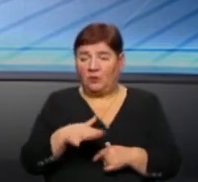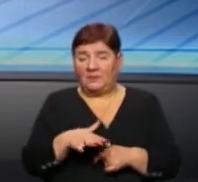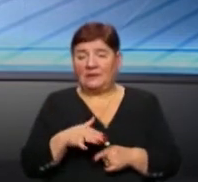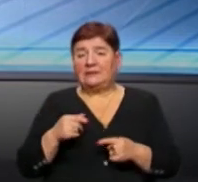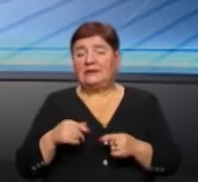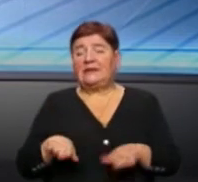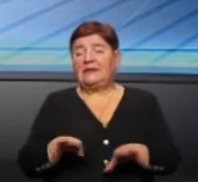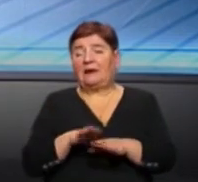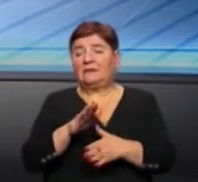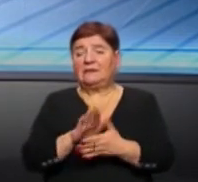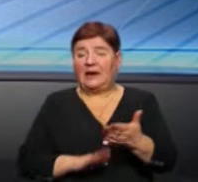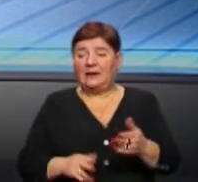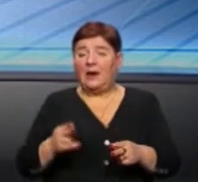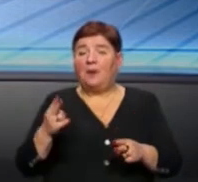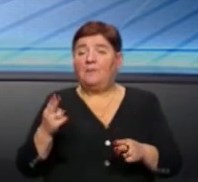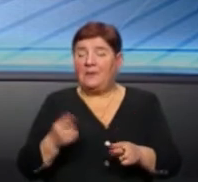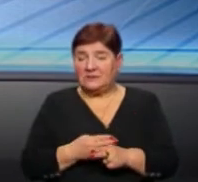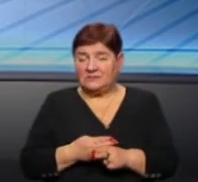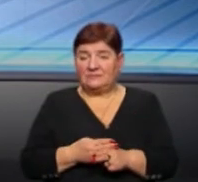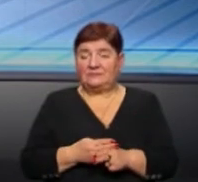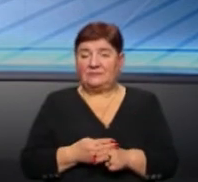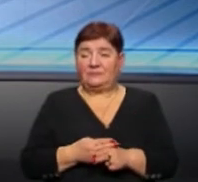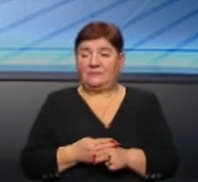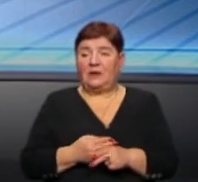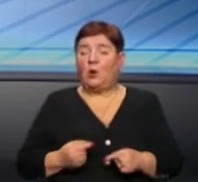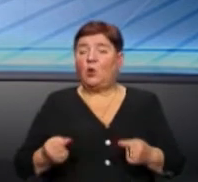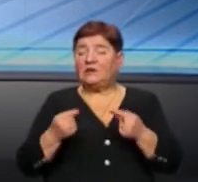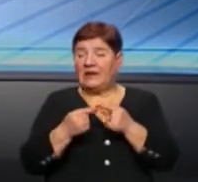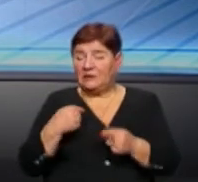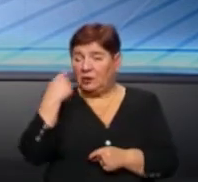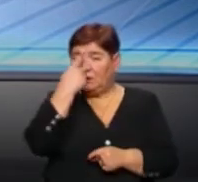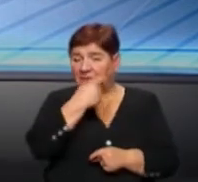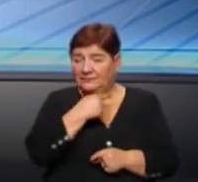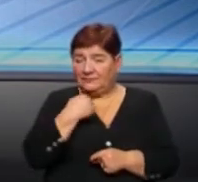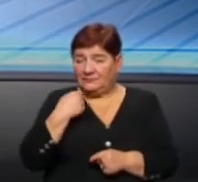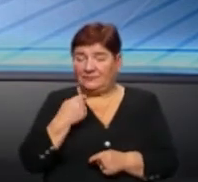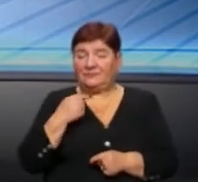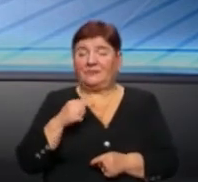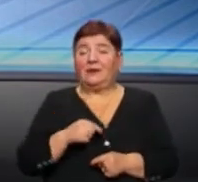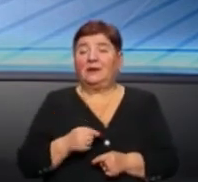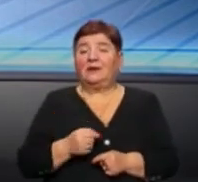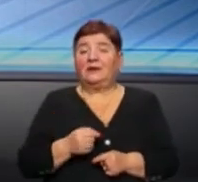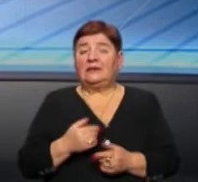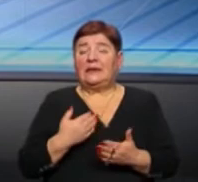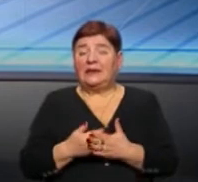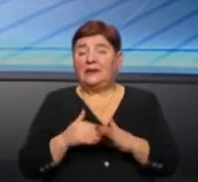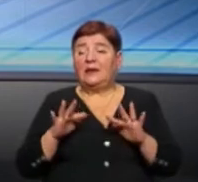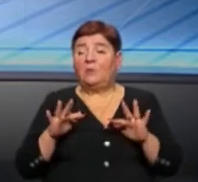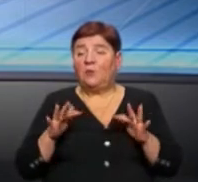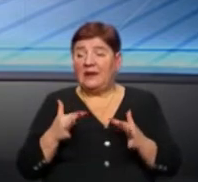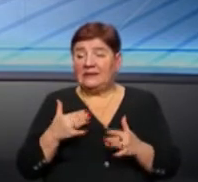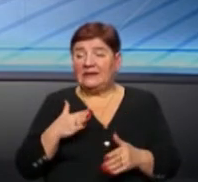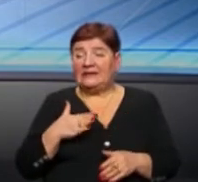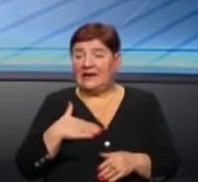і так далі, без конкретної ідентифікації, скажімо так, на даний момент